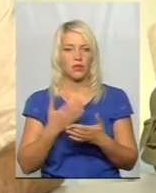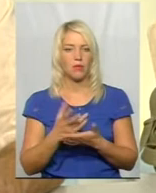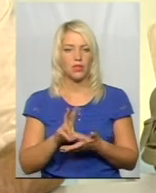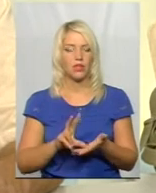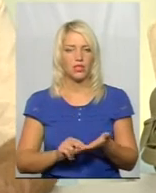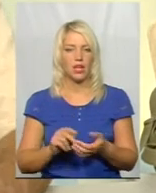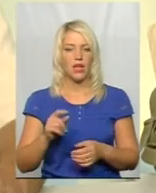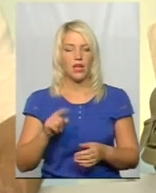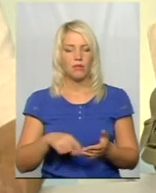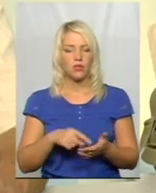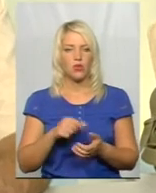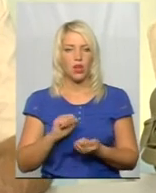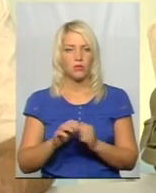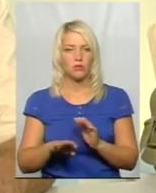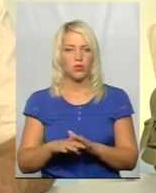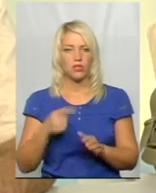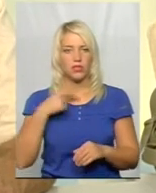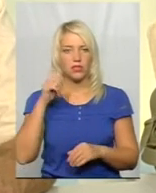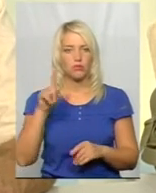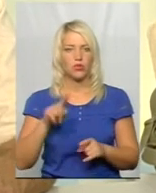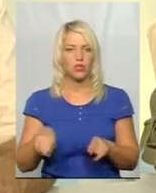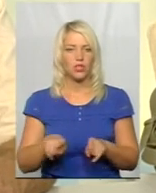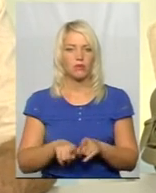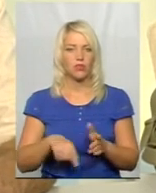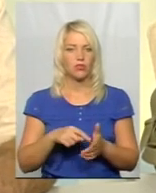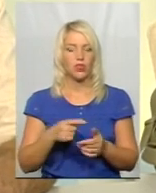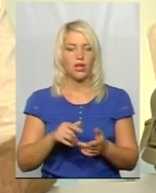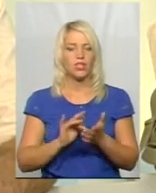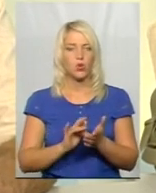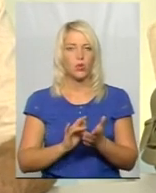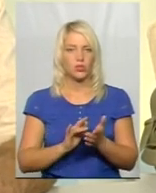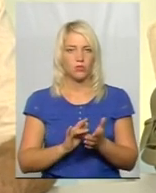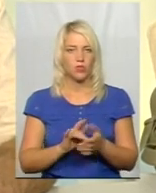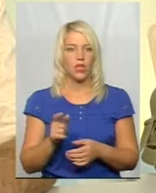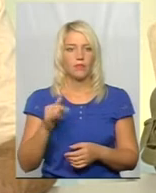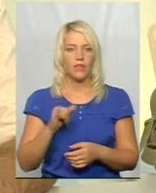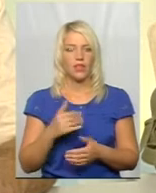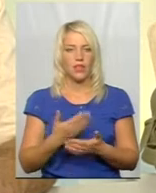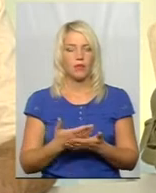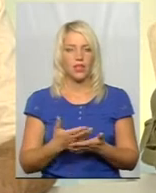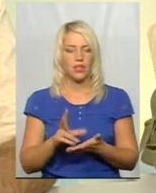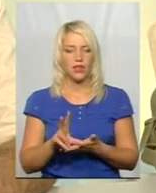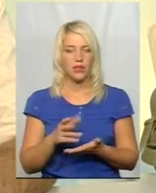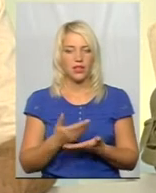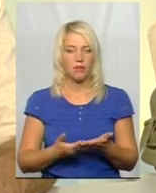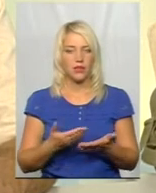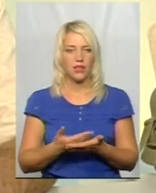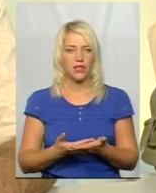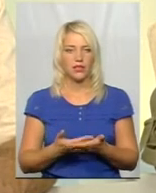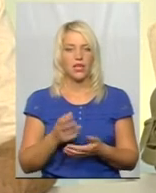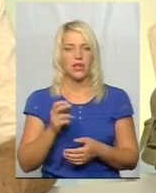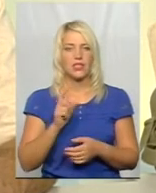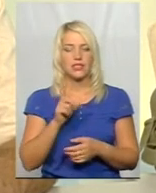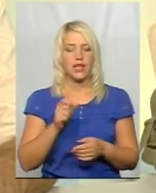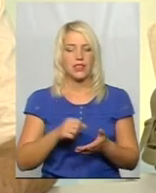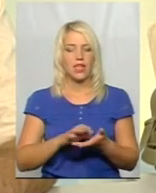місто Кам'янець-Подільське, ми знаємо, що це місто туризму. Але за тими даними,